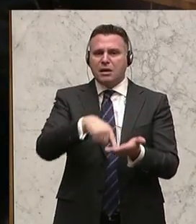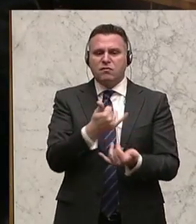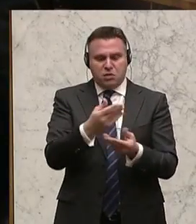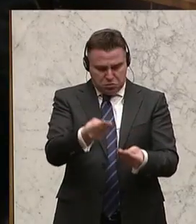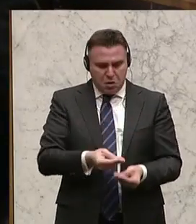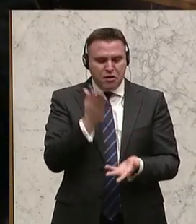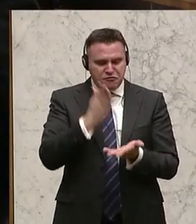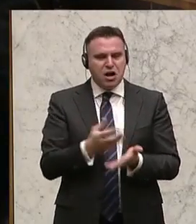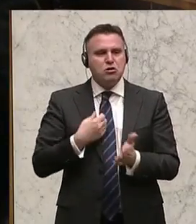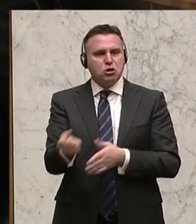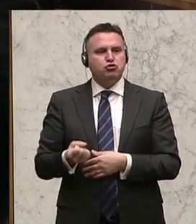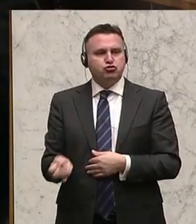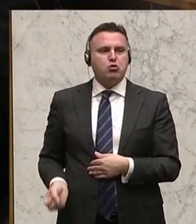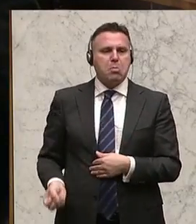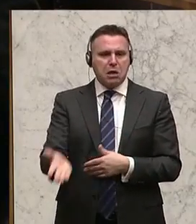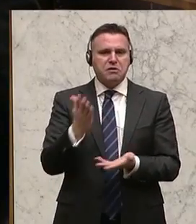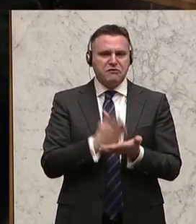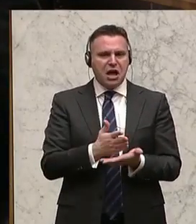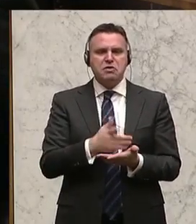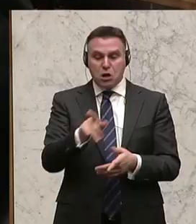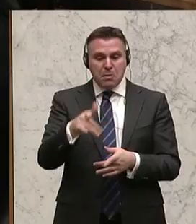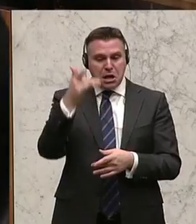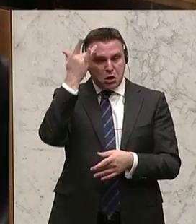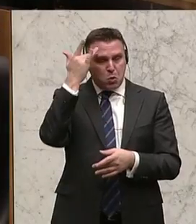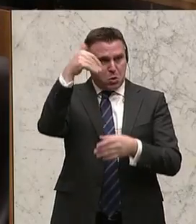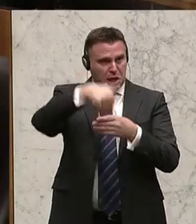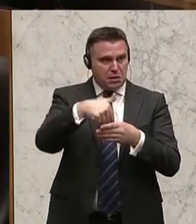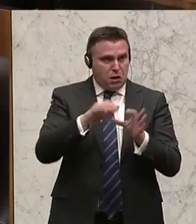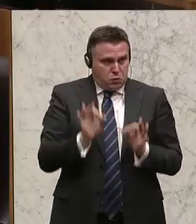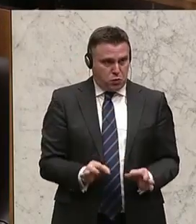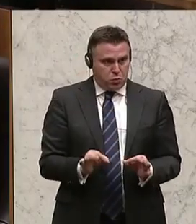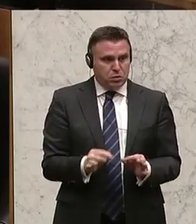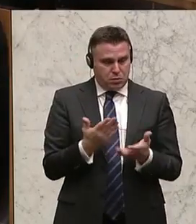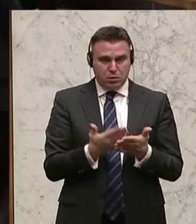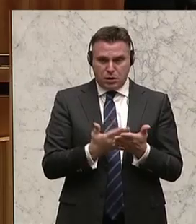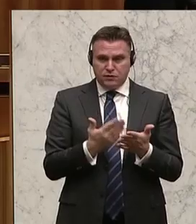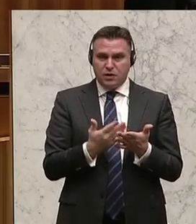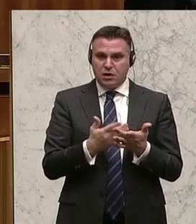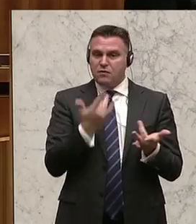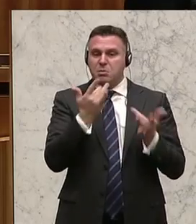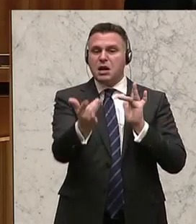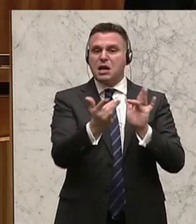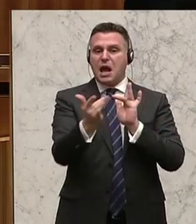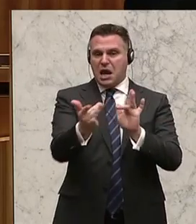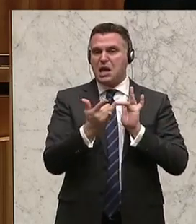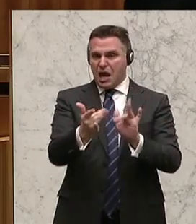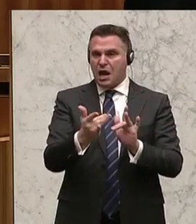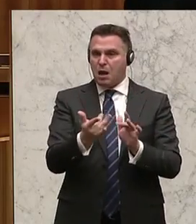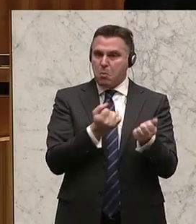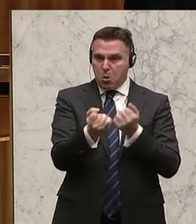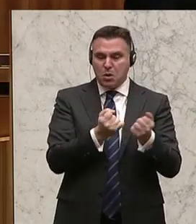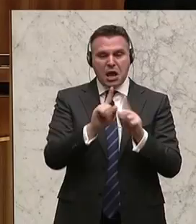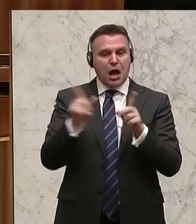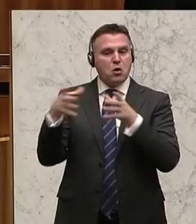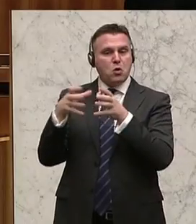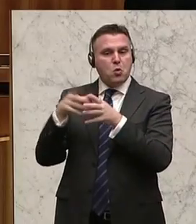die Schublade legen, der sehr viele kluge Ansatzpunkte hat. Und ich möchte auch nicht, dass in dieser Gegeneinanderpolitik auf Kosten von